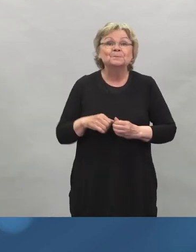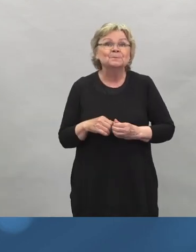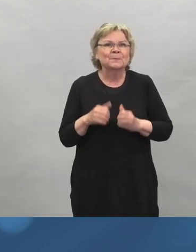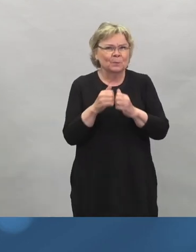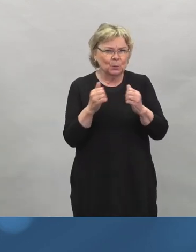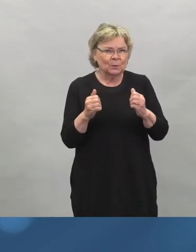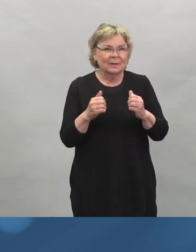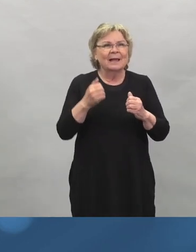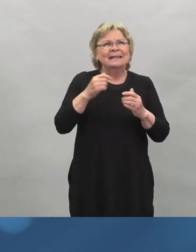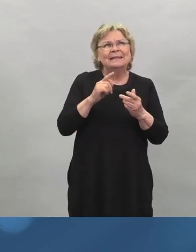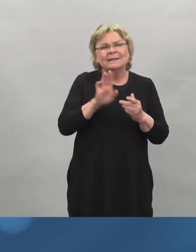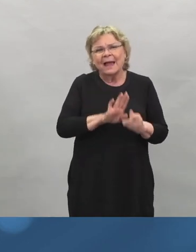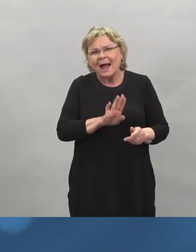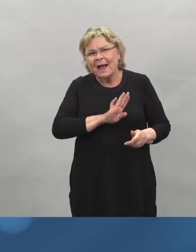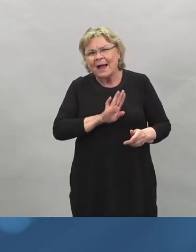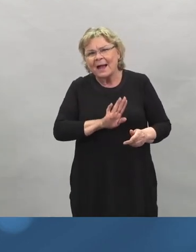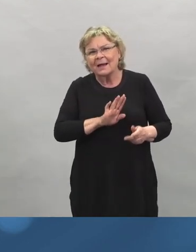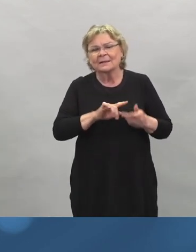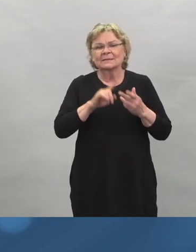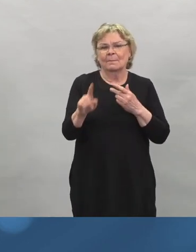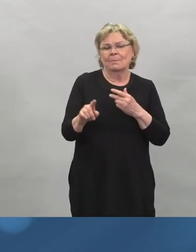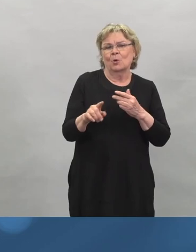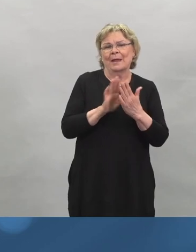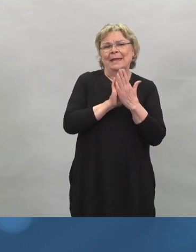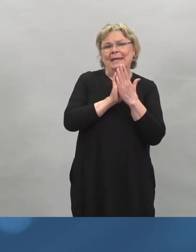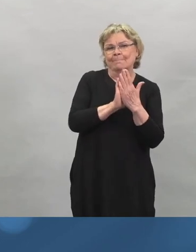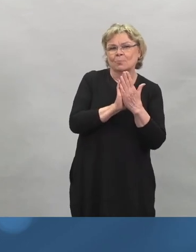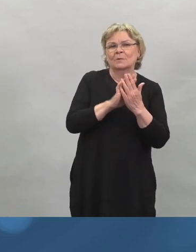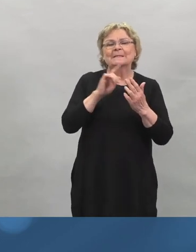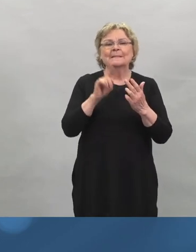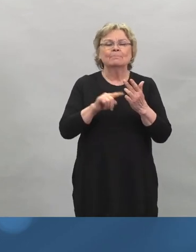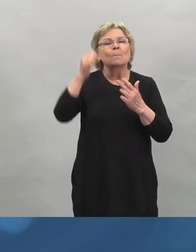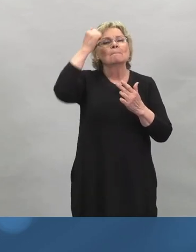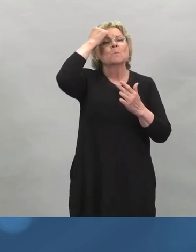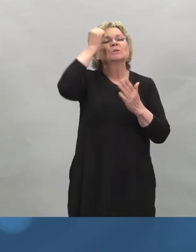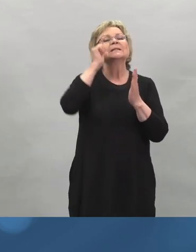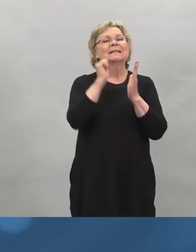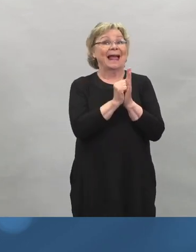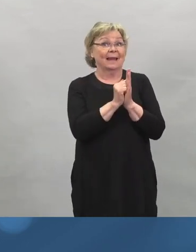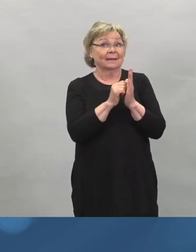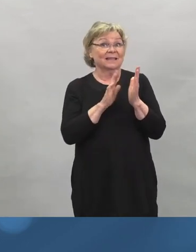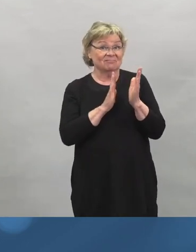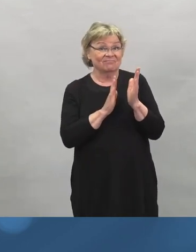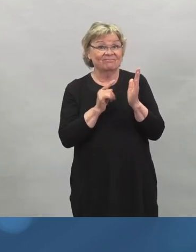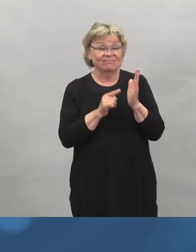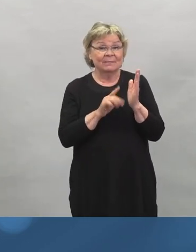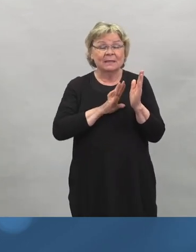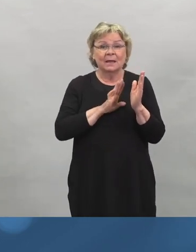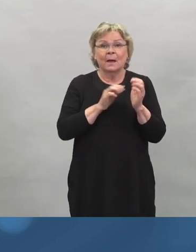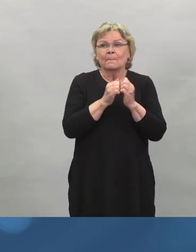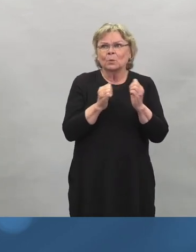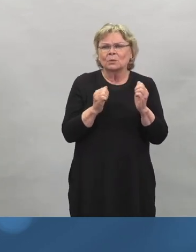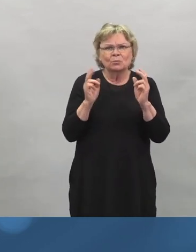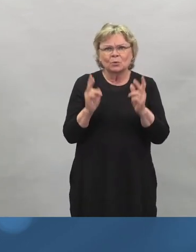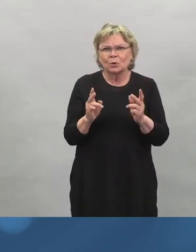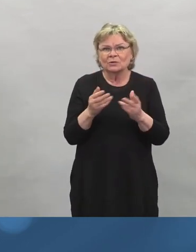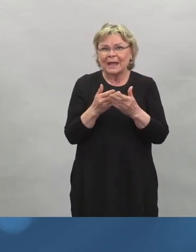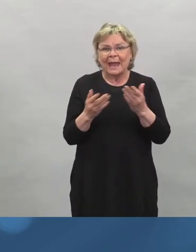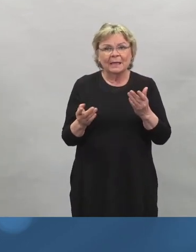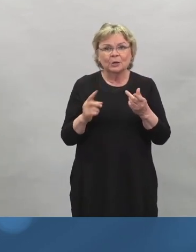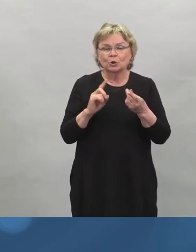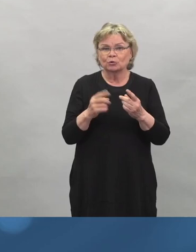immunologinen muistijälki, mutta niitä itse rokotteen osasia ei jää. Eikä niitä itse asiassa mene myöskään